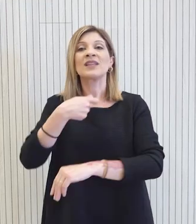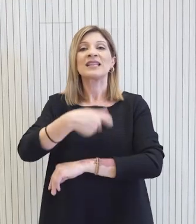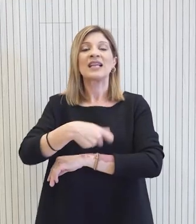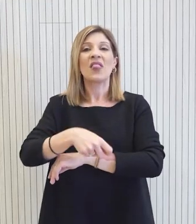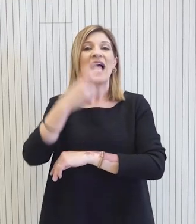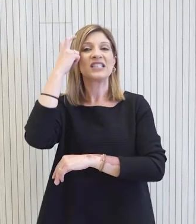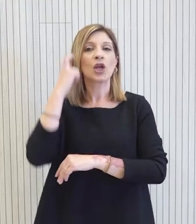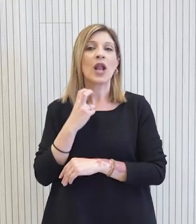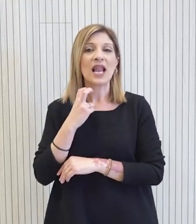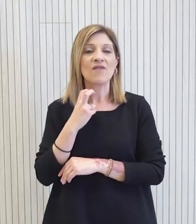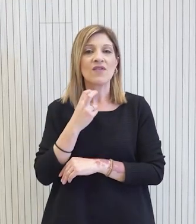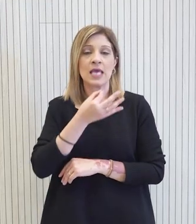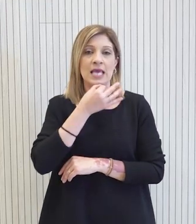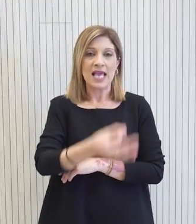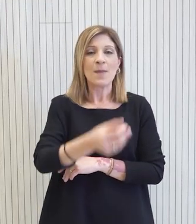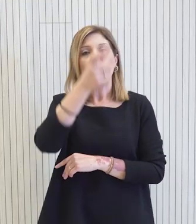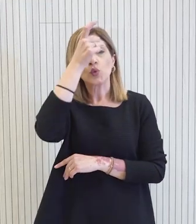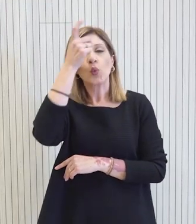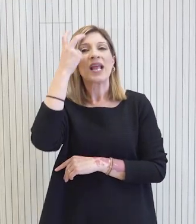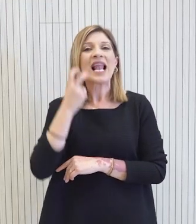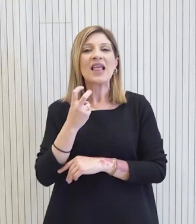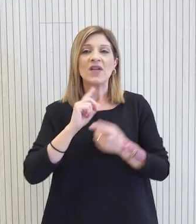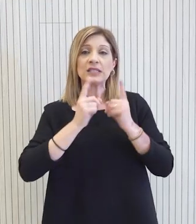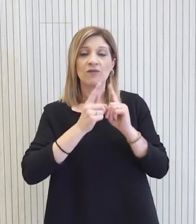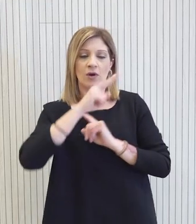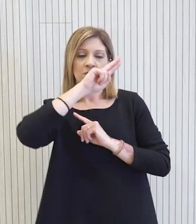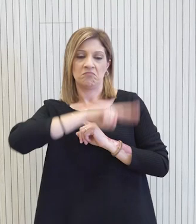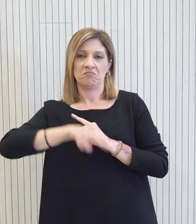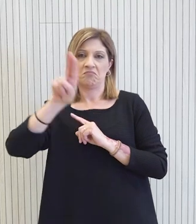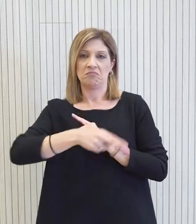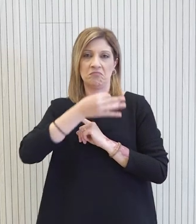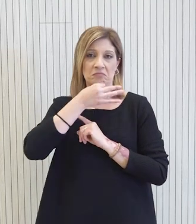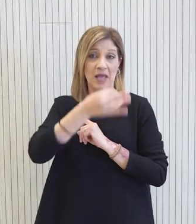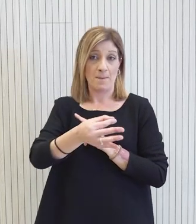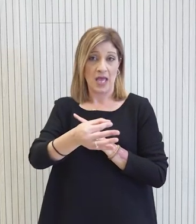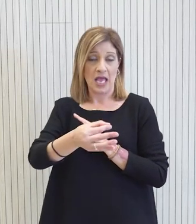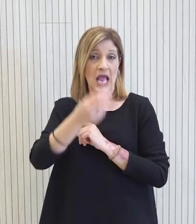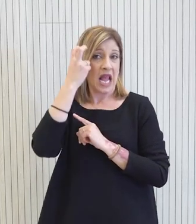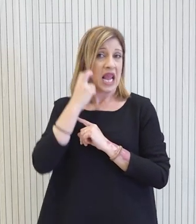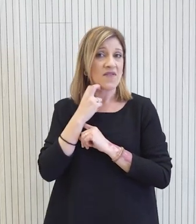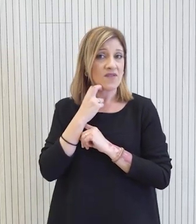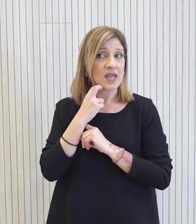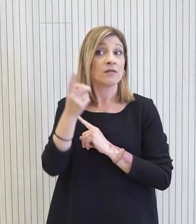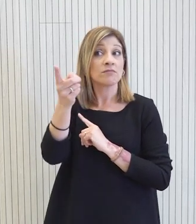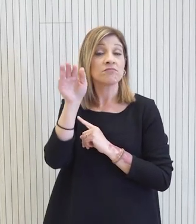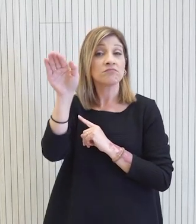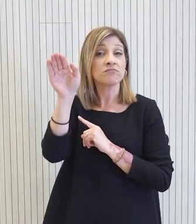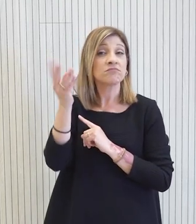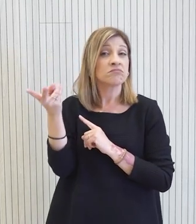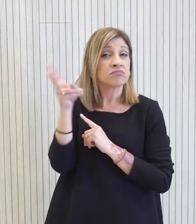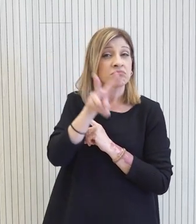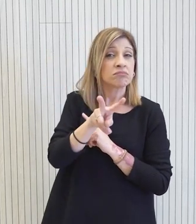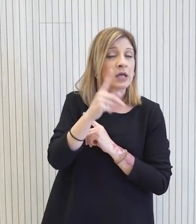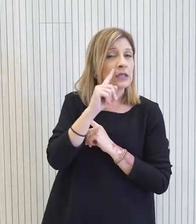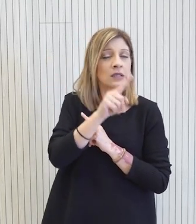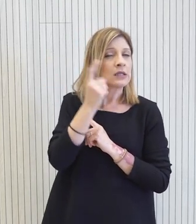Λιβύης αγγήρωσε το τουρκολλητικό μνημόνιο πώς αξιολογείται αυτήν την εξελίξη φορή και ότι μπορεί να αναπτρέψει το χέρι να